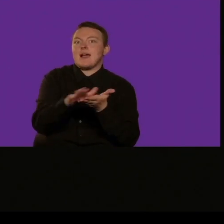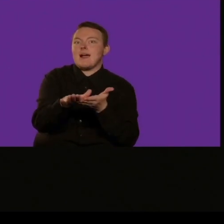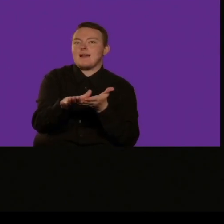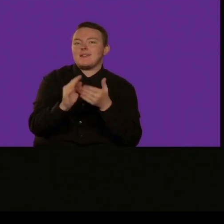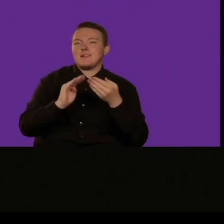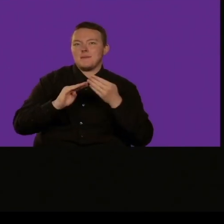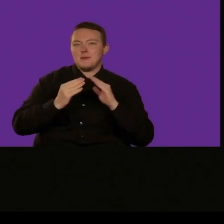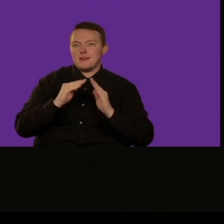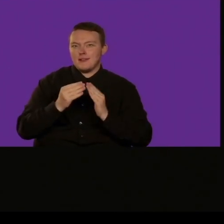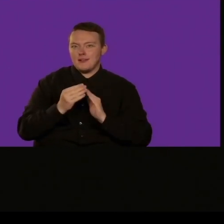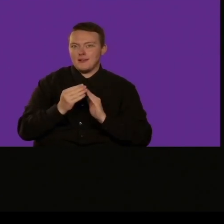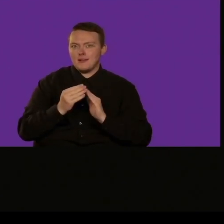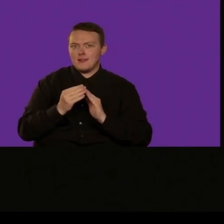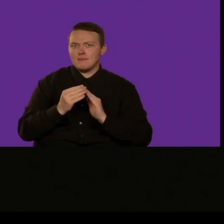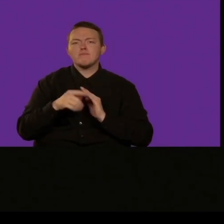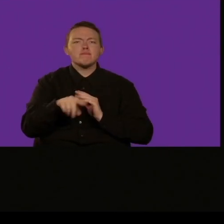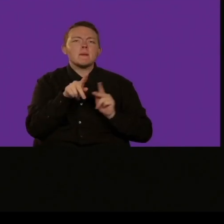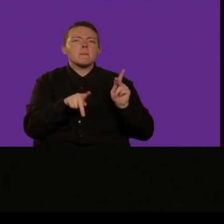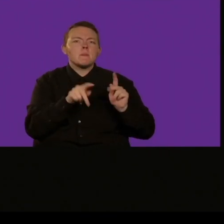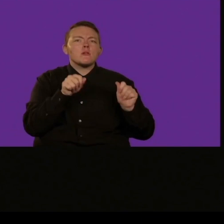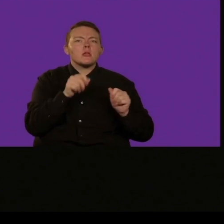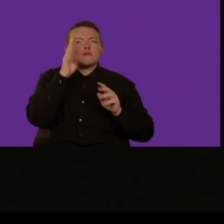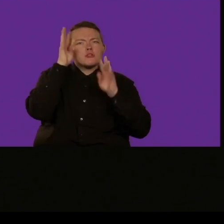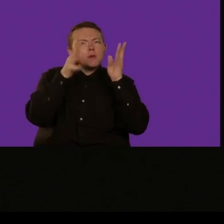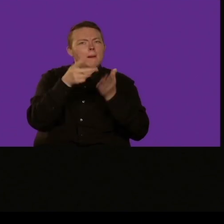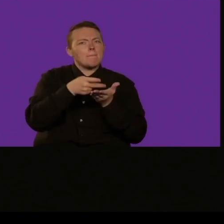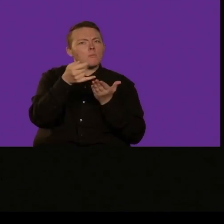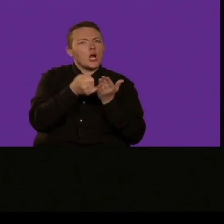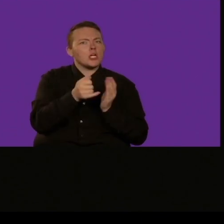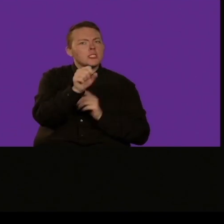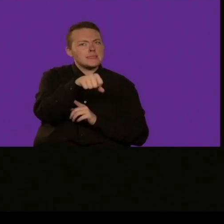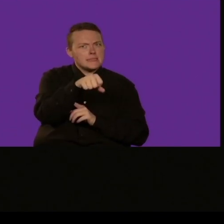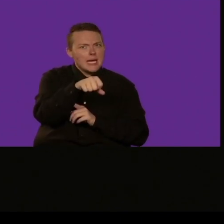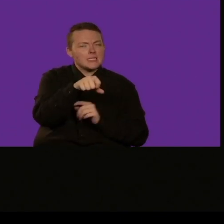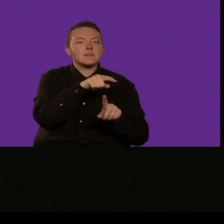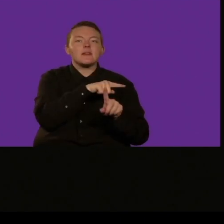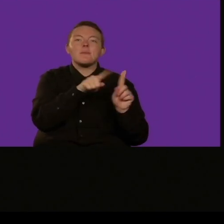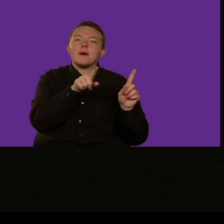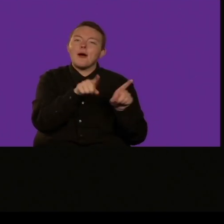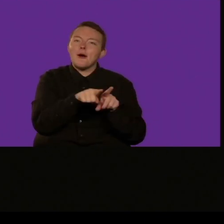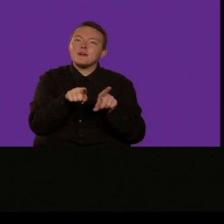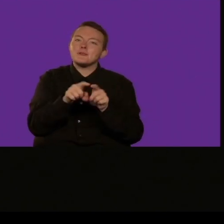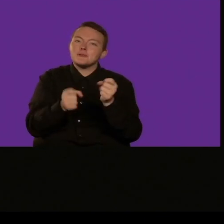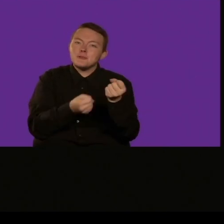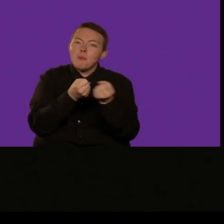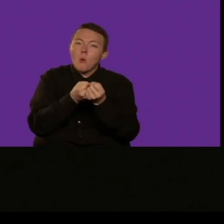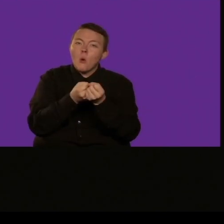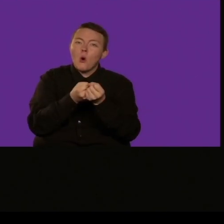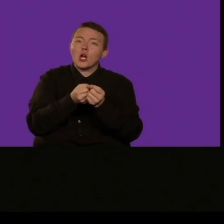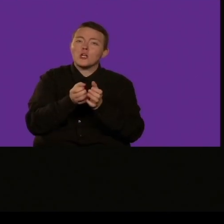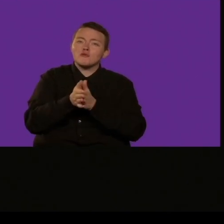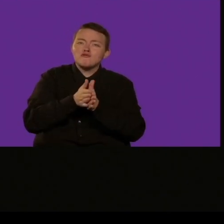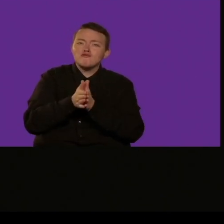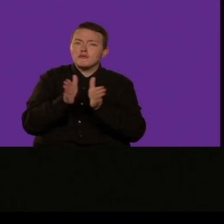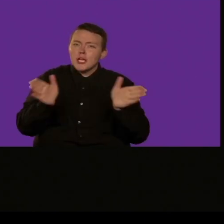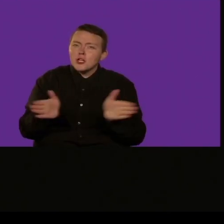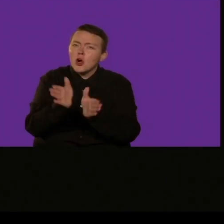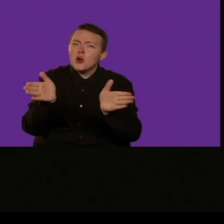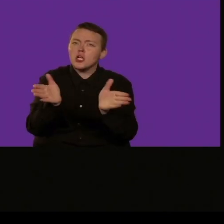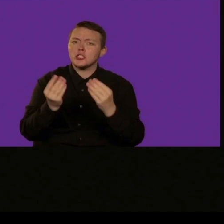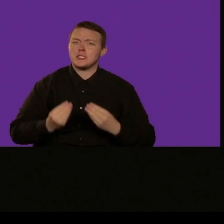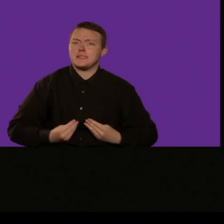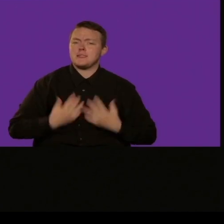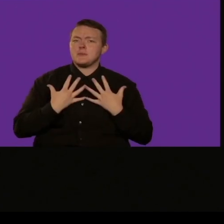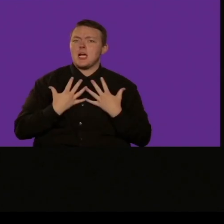spero che oggi nella conferenza di Scratch possiate avere un compromesso certo e lavorare insieme come